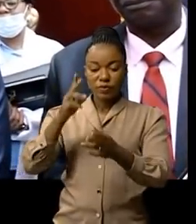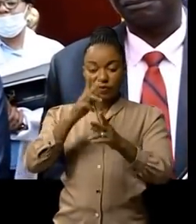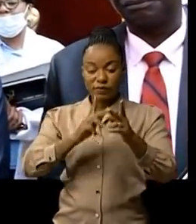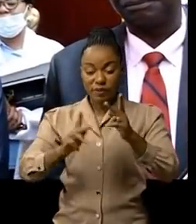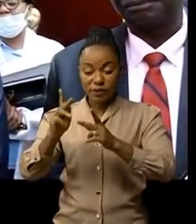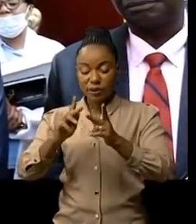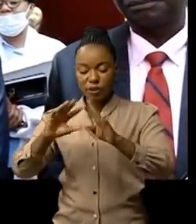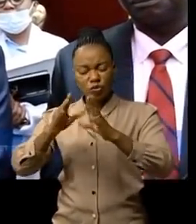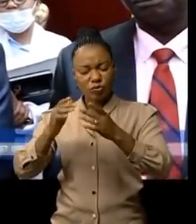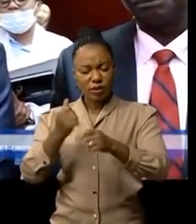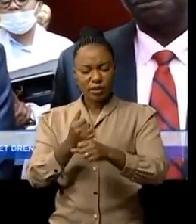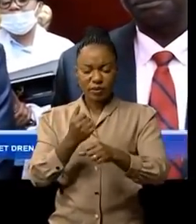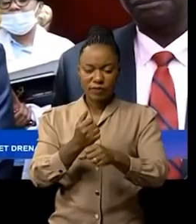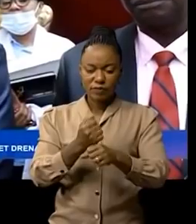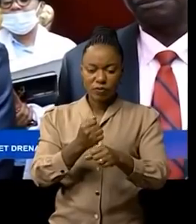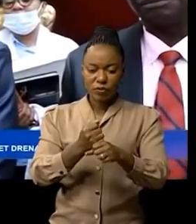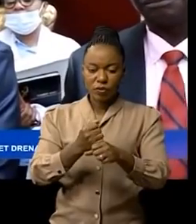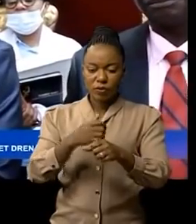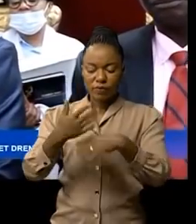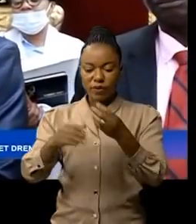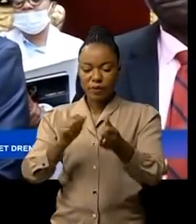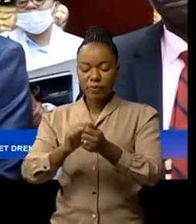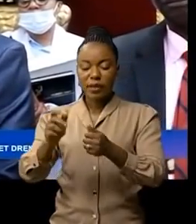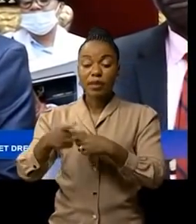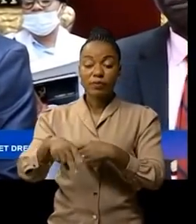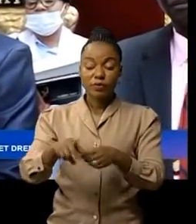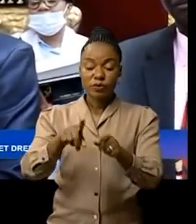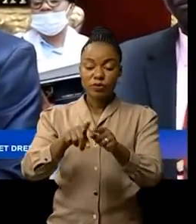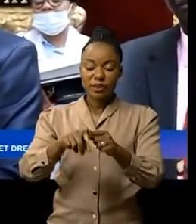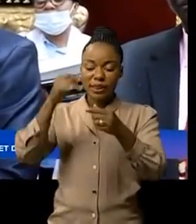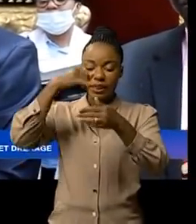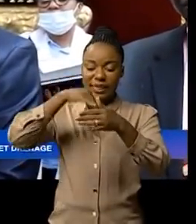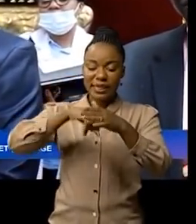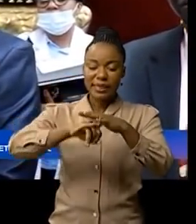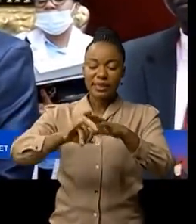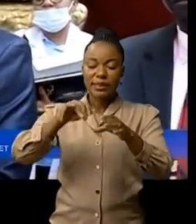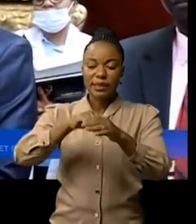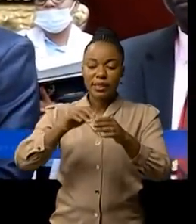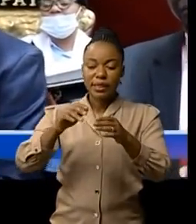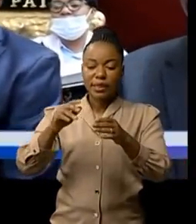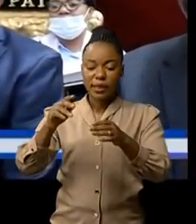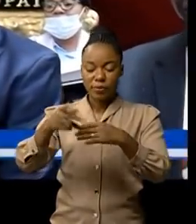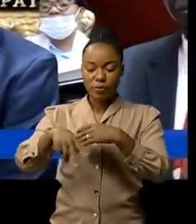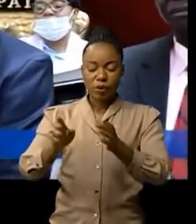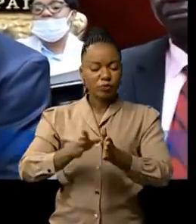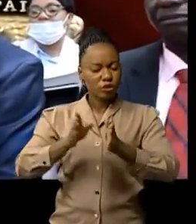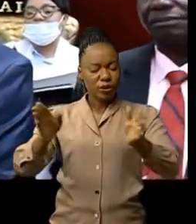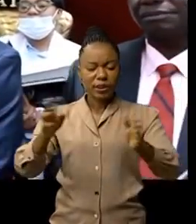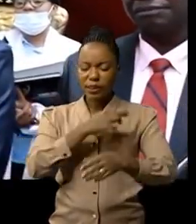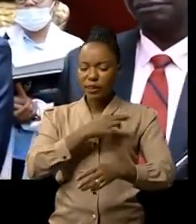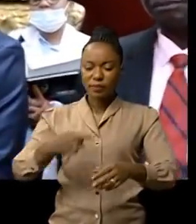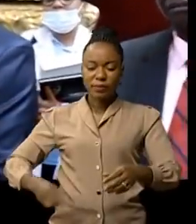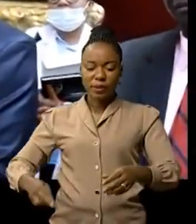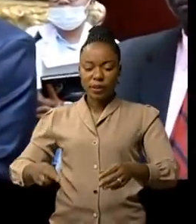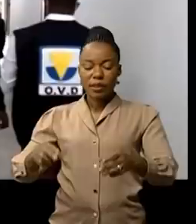infrastructures construits par la province pour que ça soit intégré dans le programme général de la République qui se concerne voirie